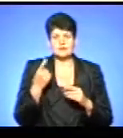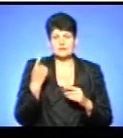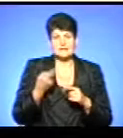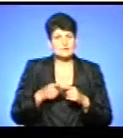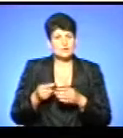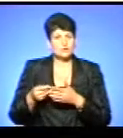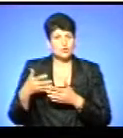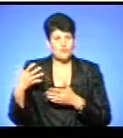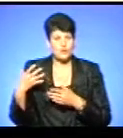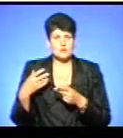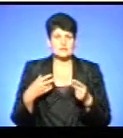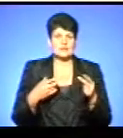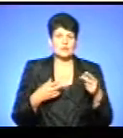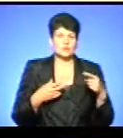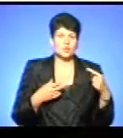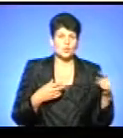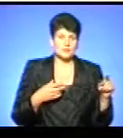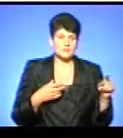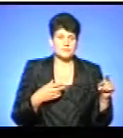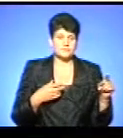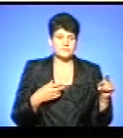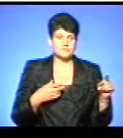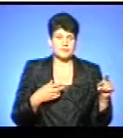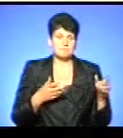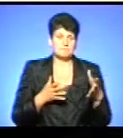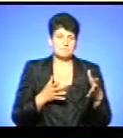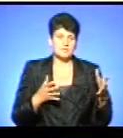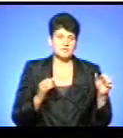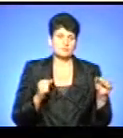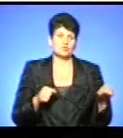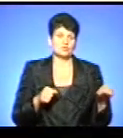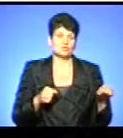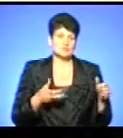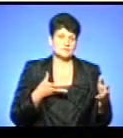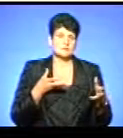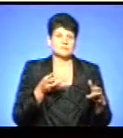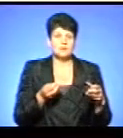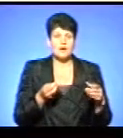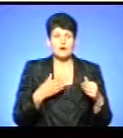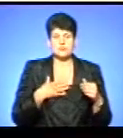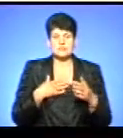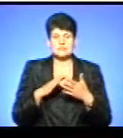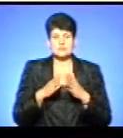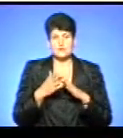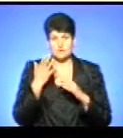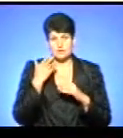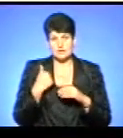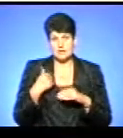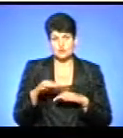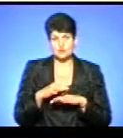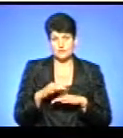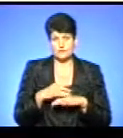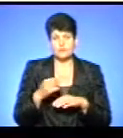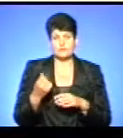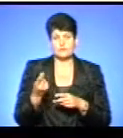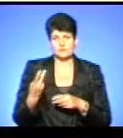дорого, для других, други собі більш можуть це дозволити, але так як в нас ситуація, коли я з чоловіком, ми з чоловіком